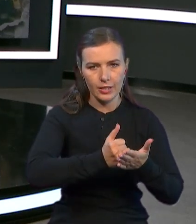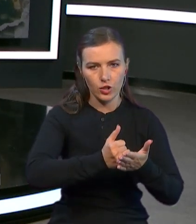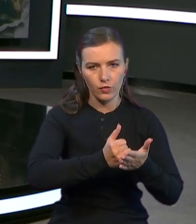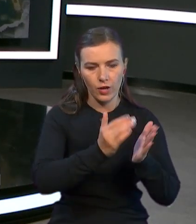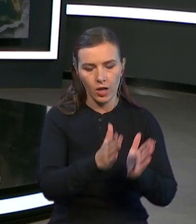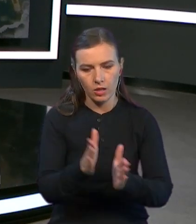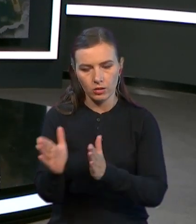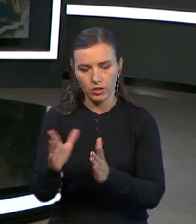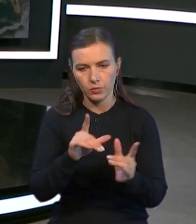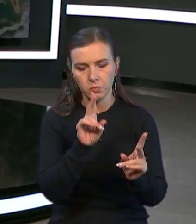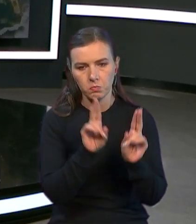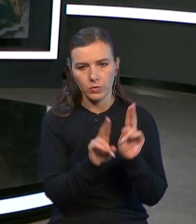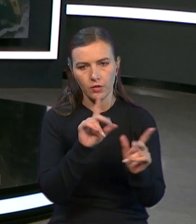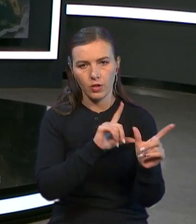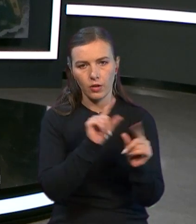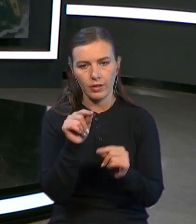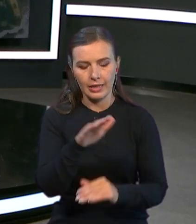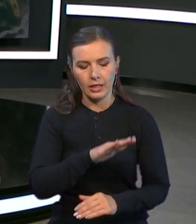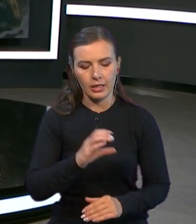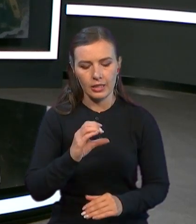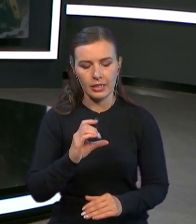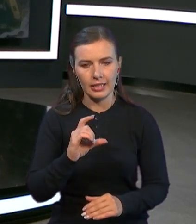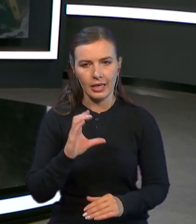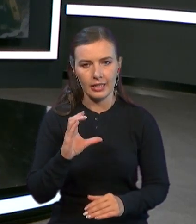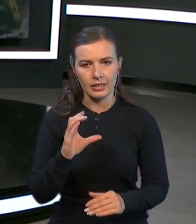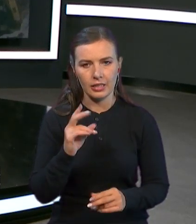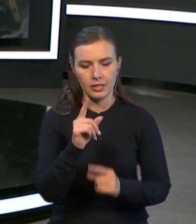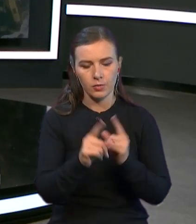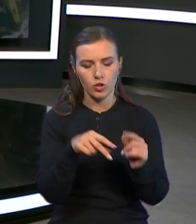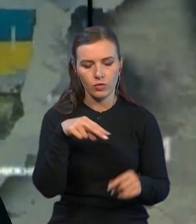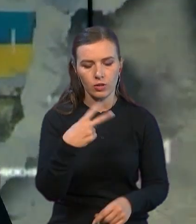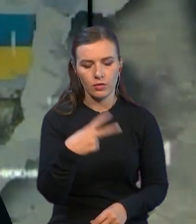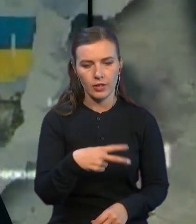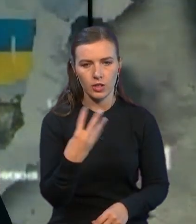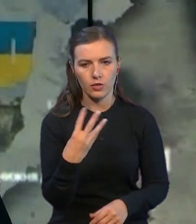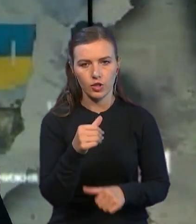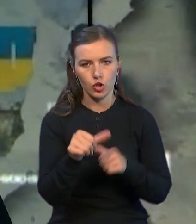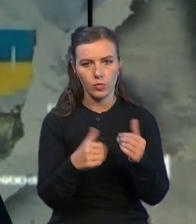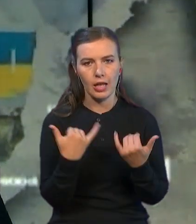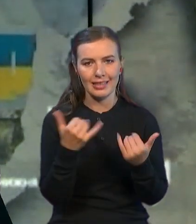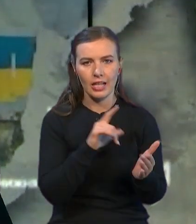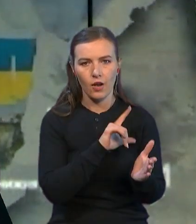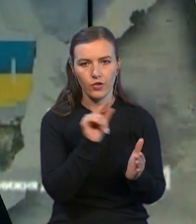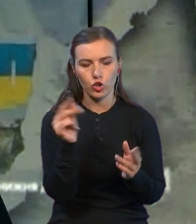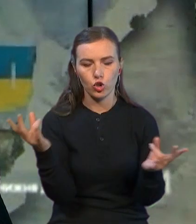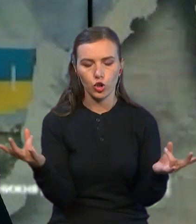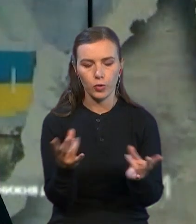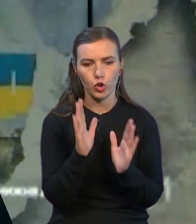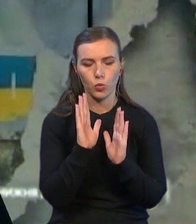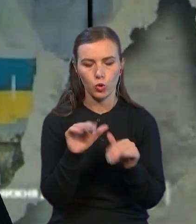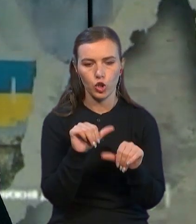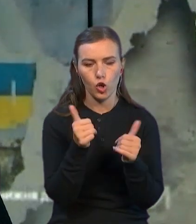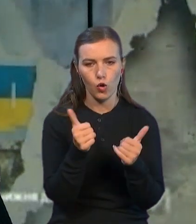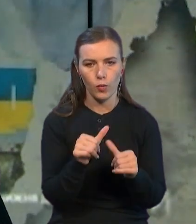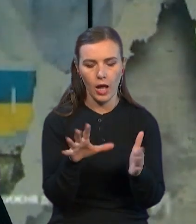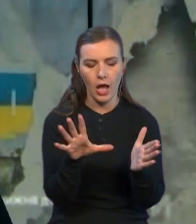'їзду на територію ЄС зміняться у 2024 році. Для в'їзду необхідно буде оформити